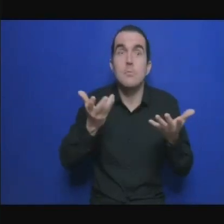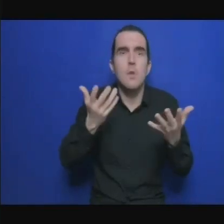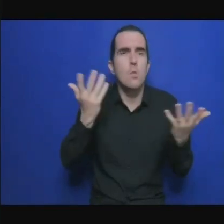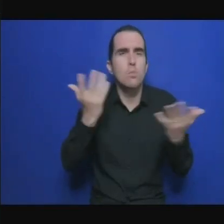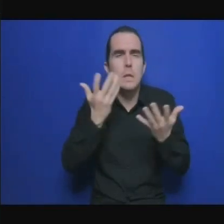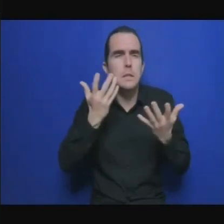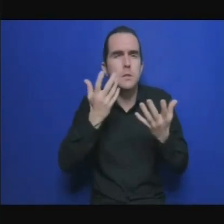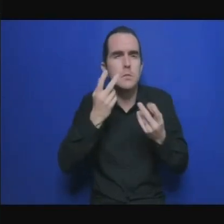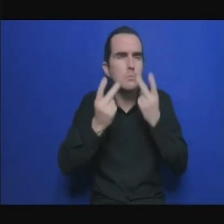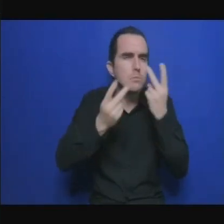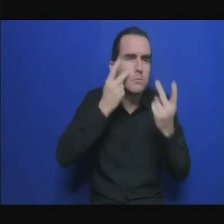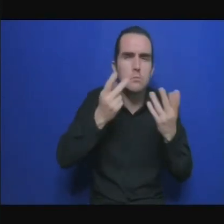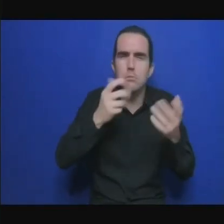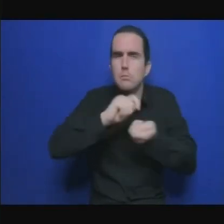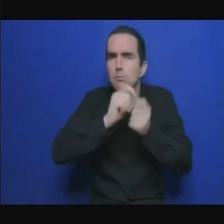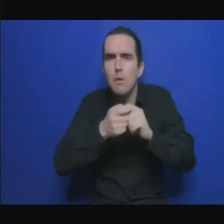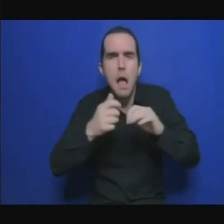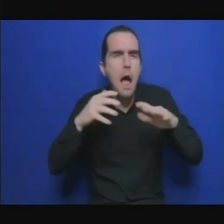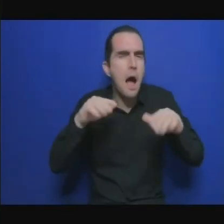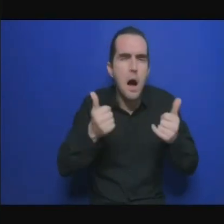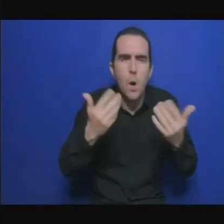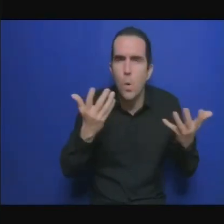que chacun à son niveau essaye de faire